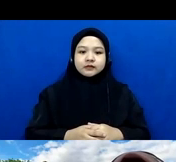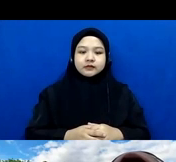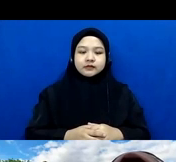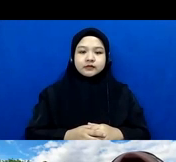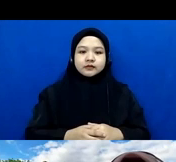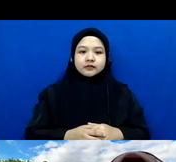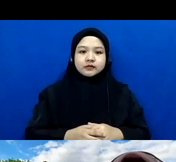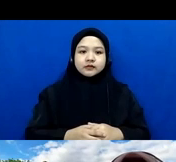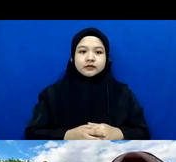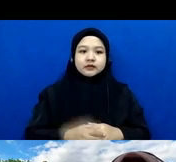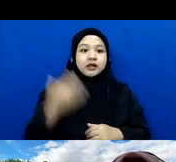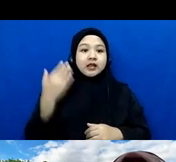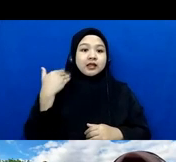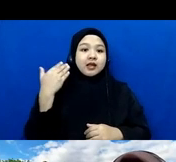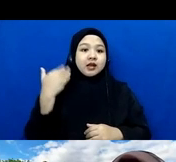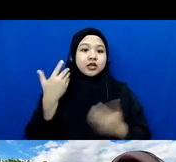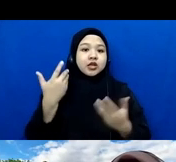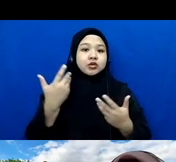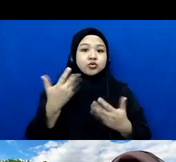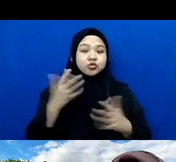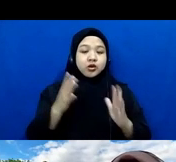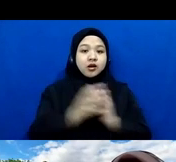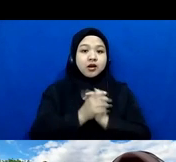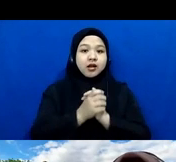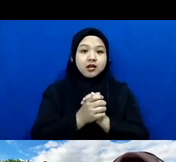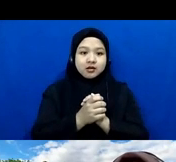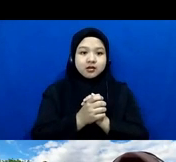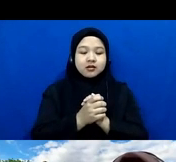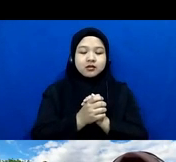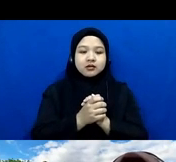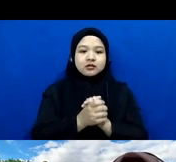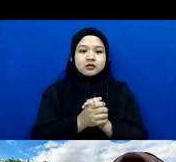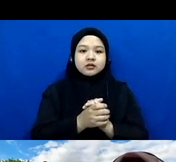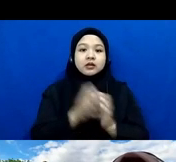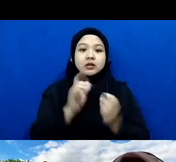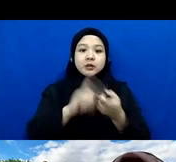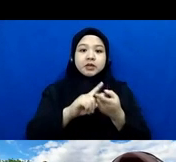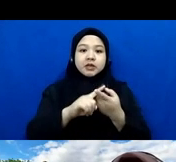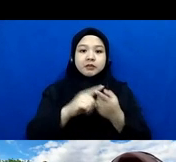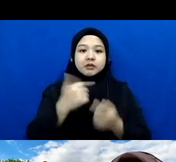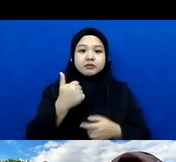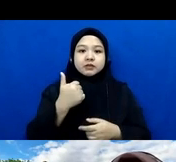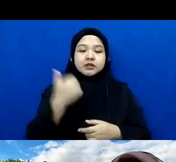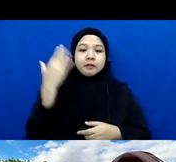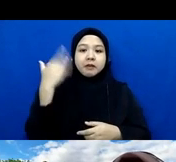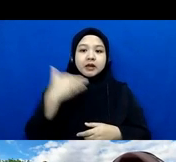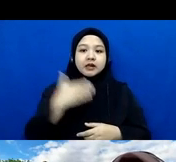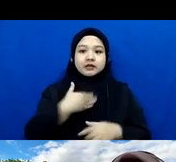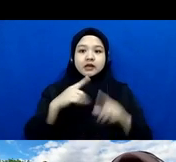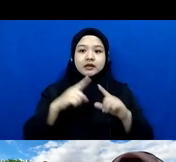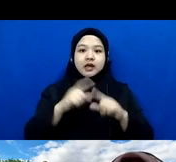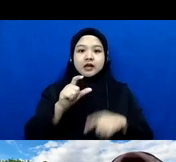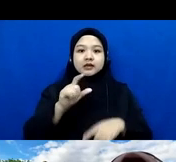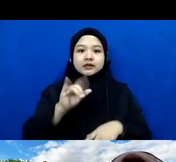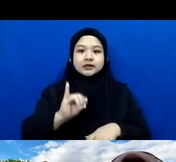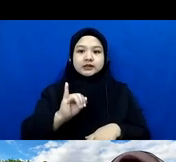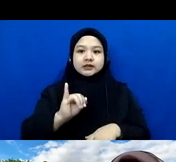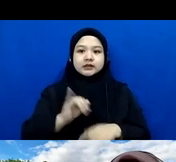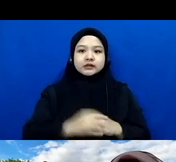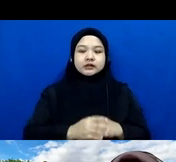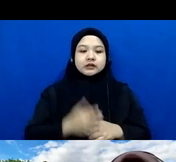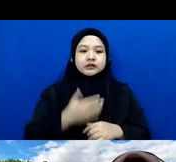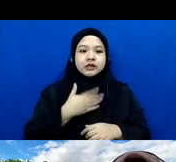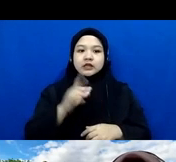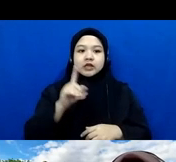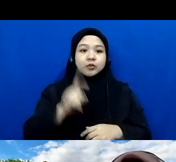sebelumnya tadi Mas Ajiwan sudah memperkenalkan saya teman-teman bisa memanggil saya Aji singkatnya jadi kayaknya saya tidak